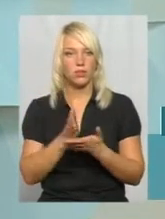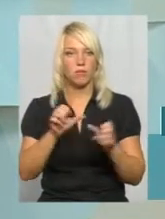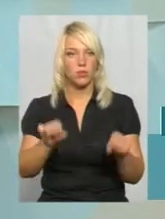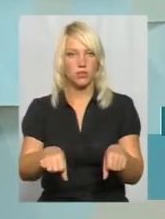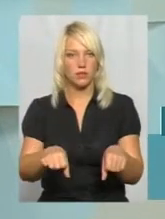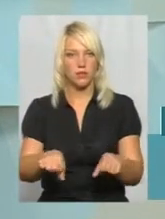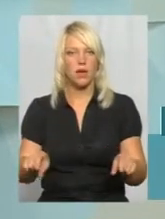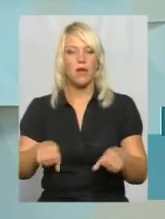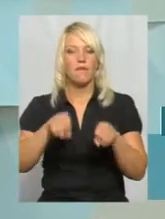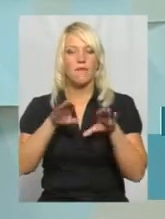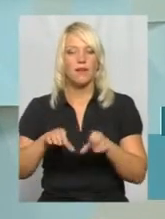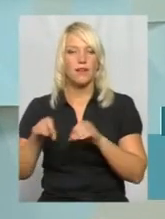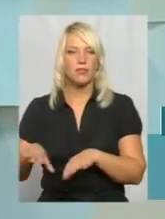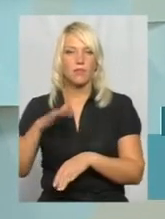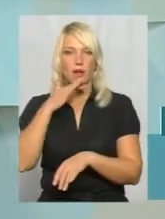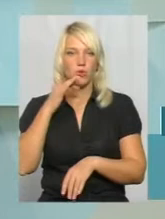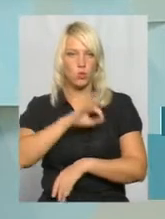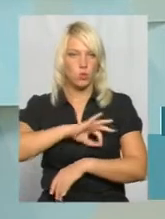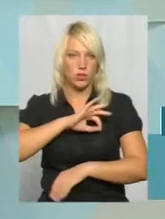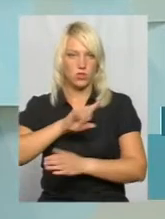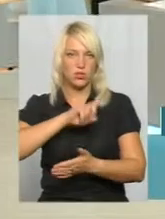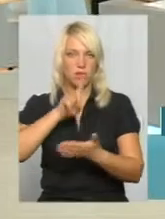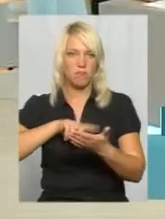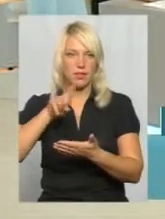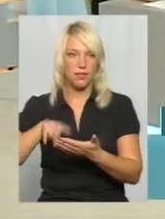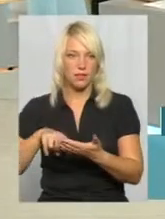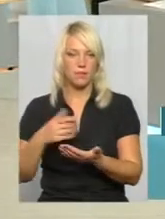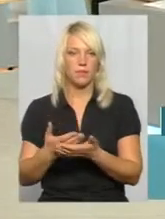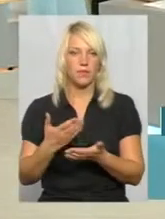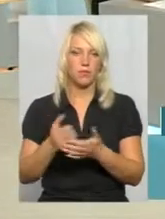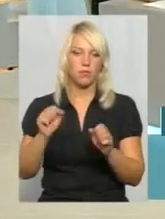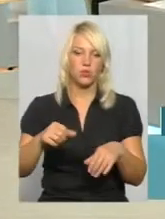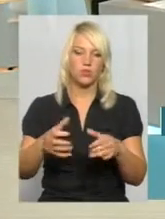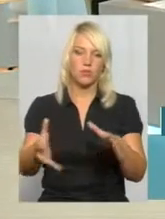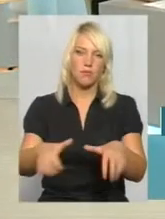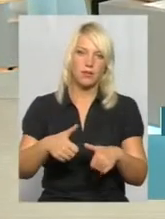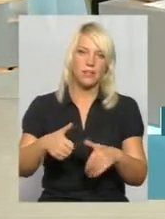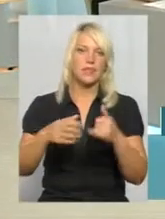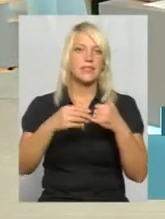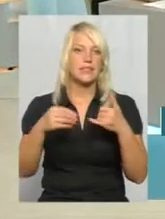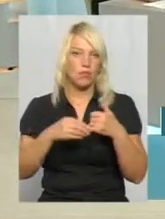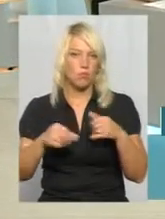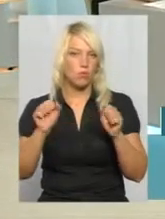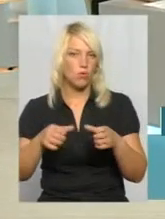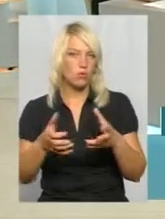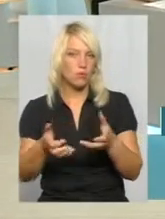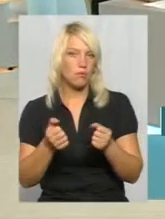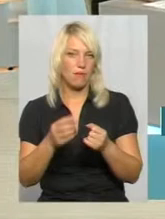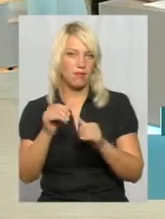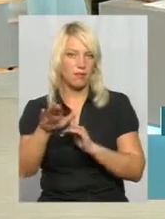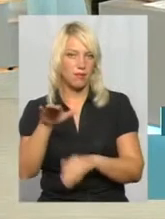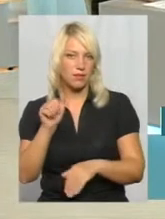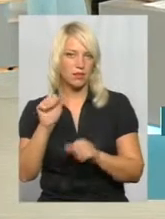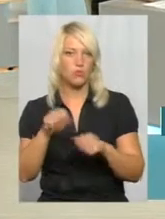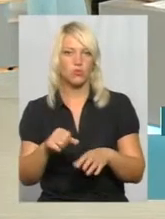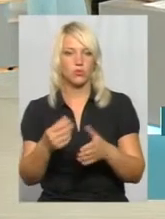вирішувати багато юридичних питань. Можуть брати землю, можуть брати кредити, можуть